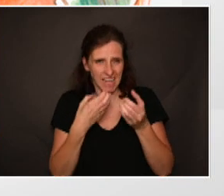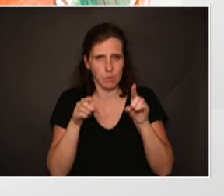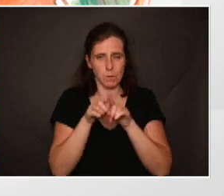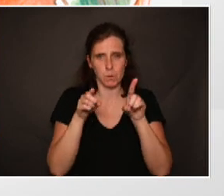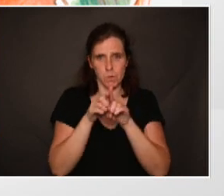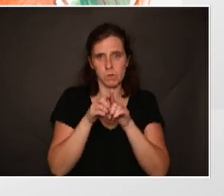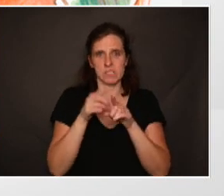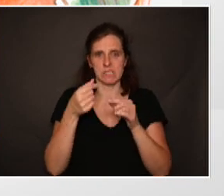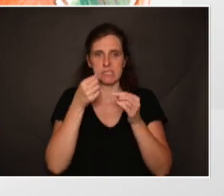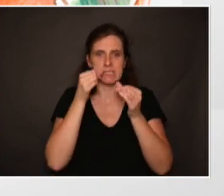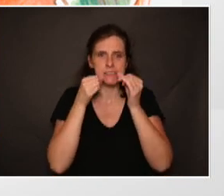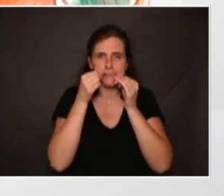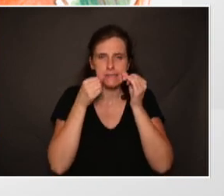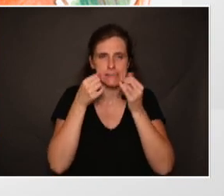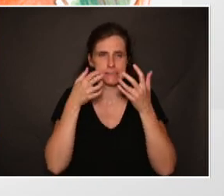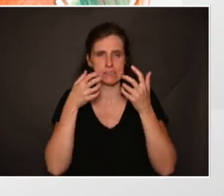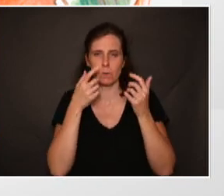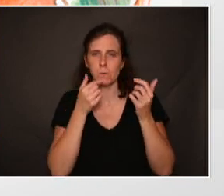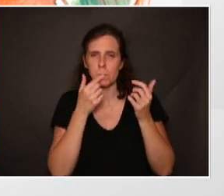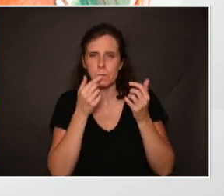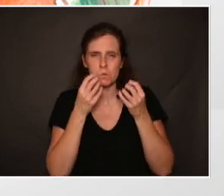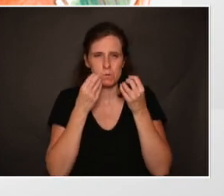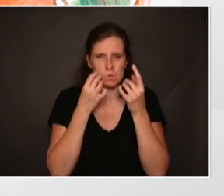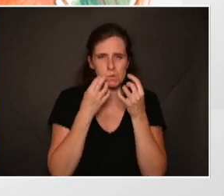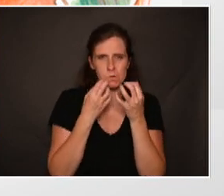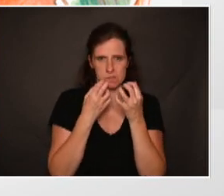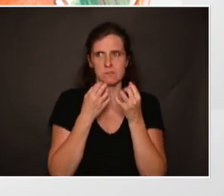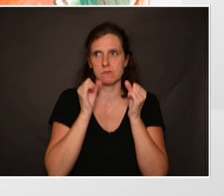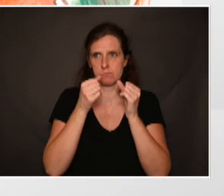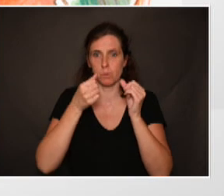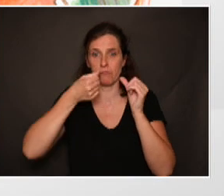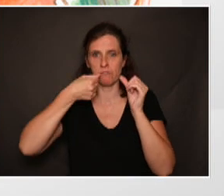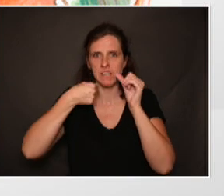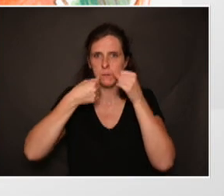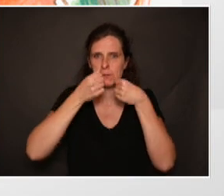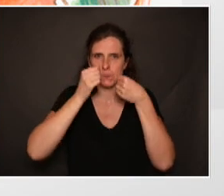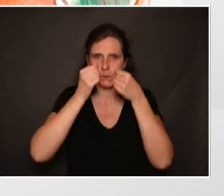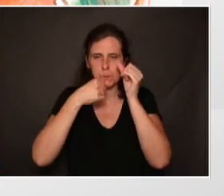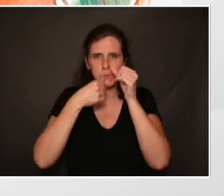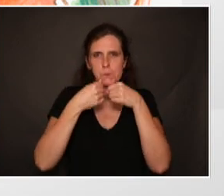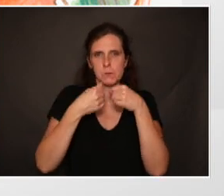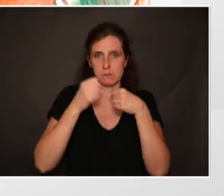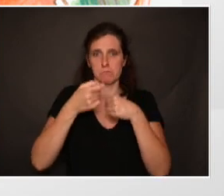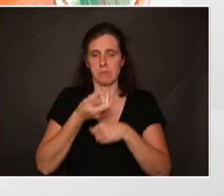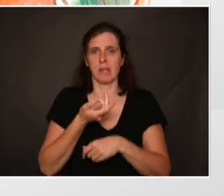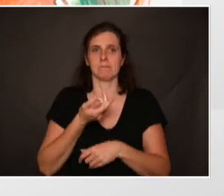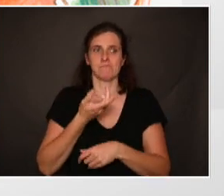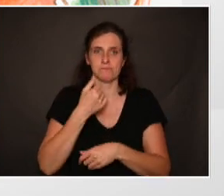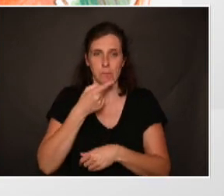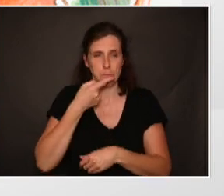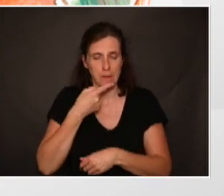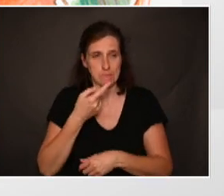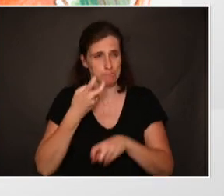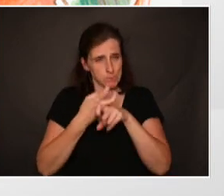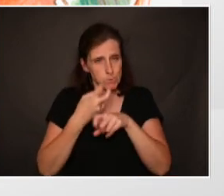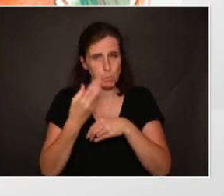qui peuvent être érythémateuses, c'est-à-dire plus rouges. On peut avoir une fissuration des lèvres, plus de difficultés pour parler